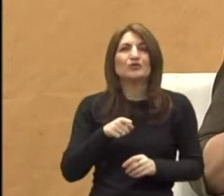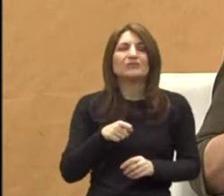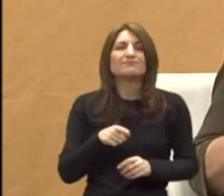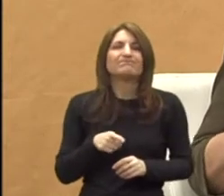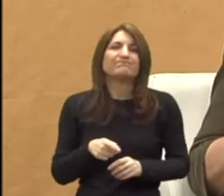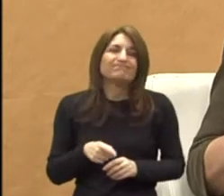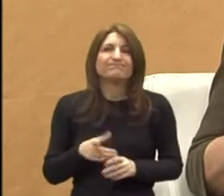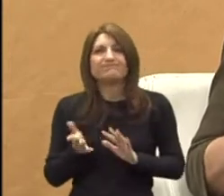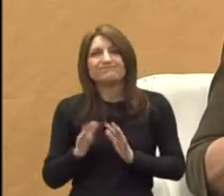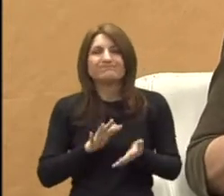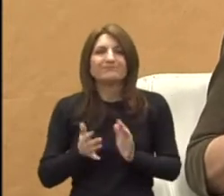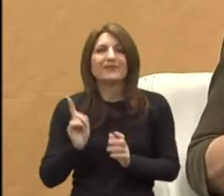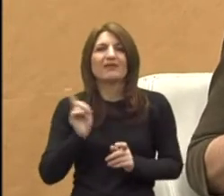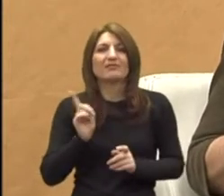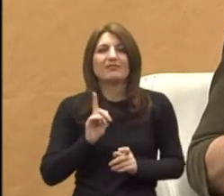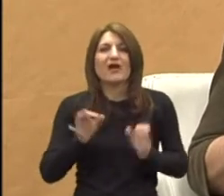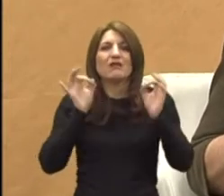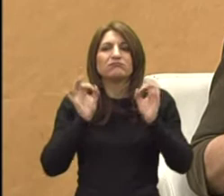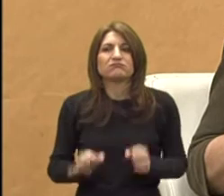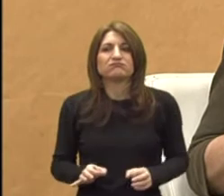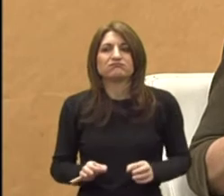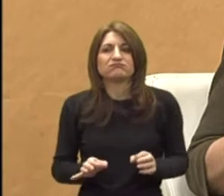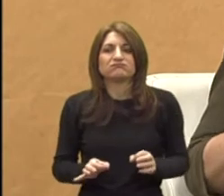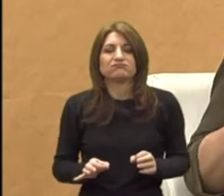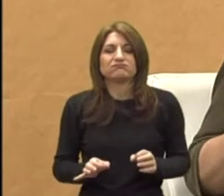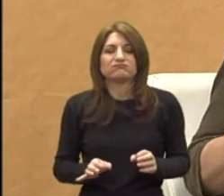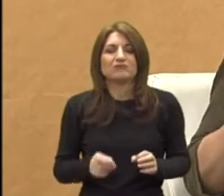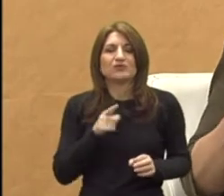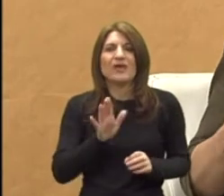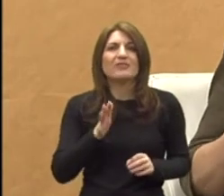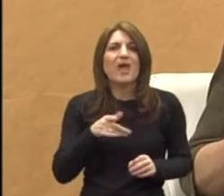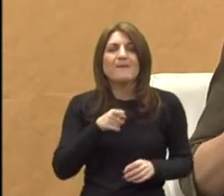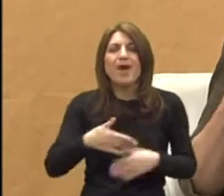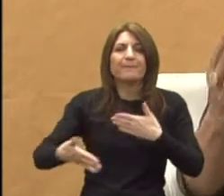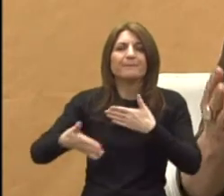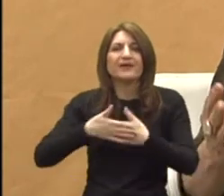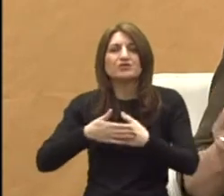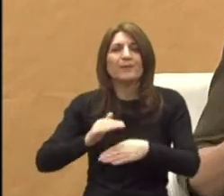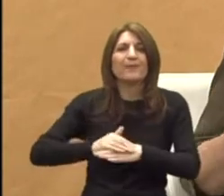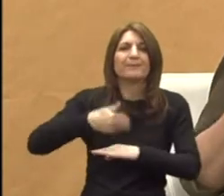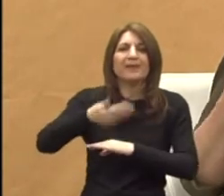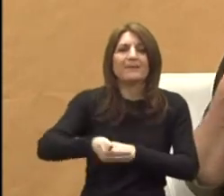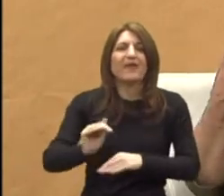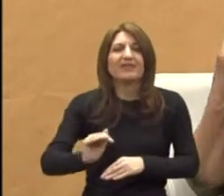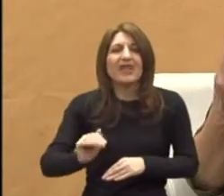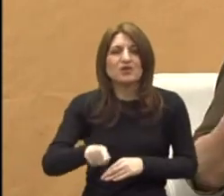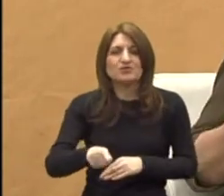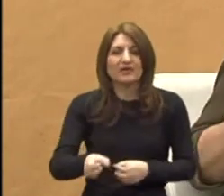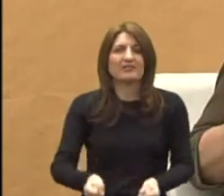nemaju taj pristup prema djetetu sa teškoćama.